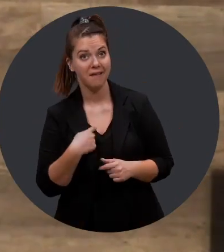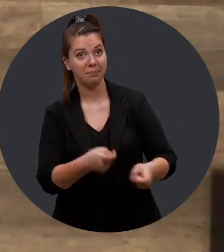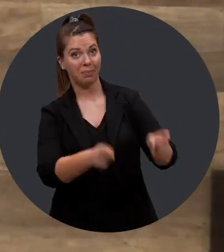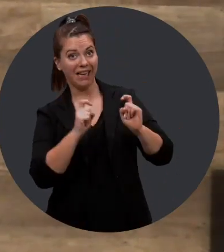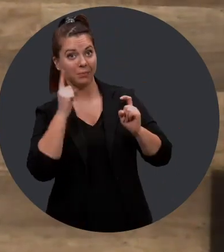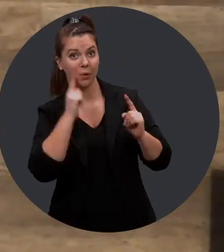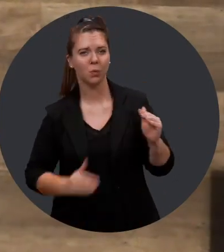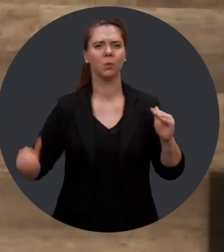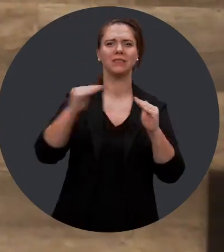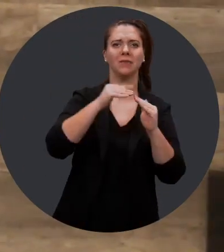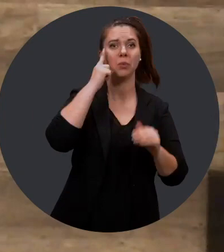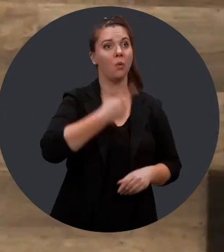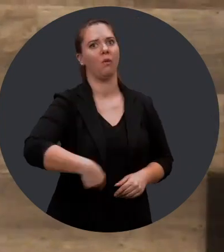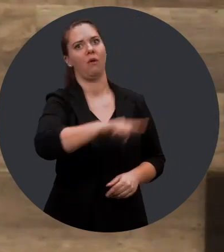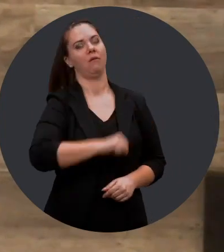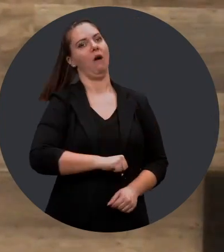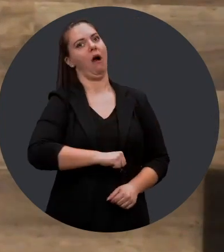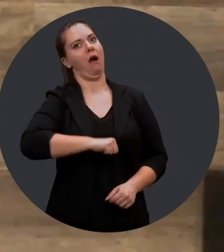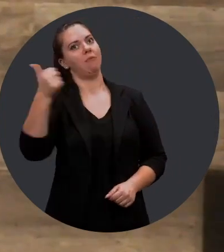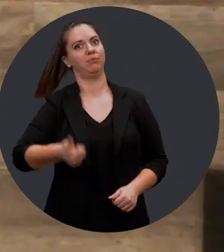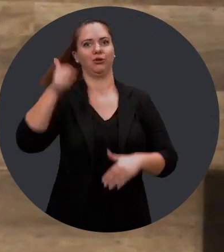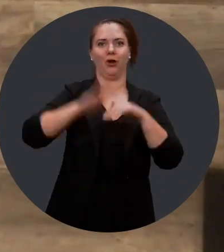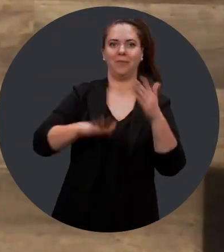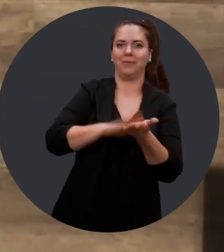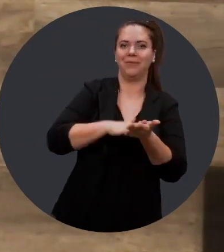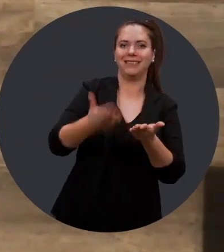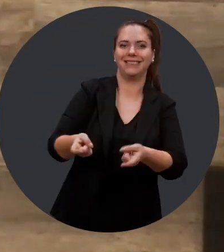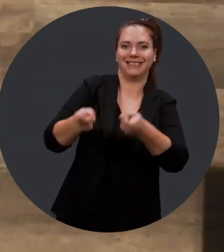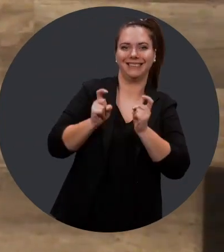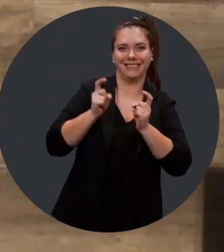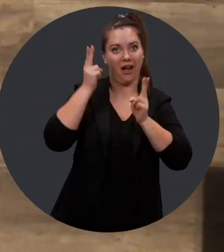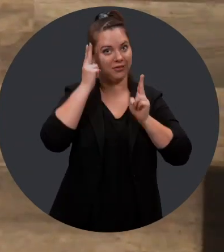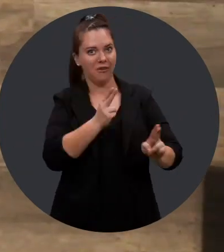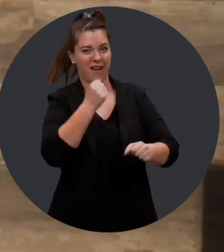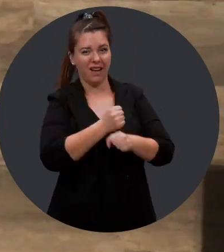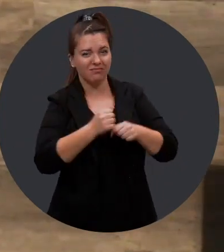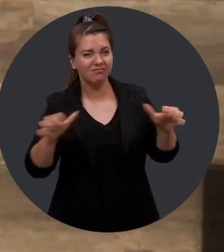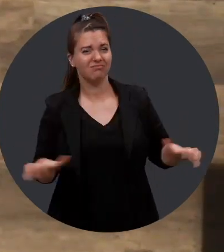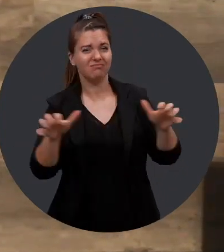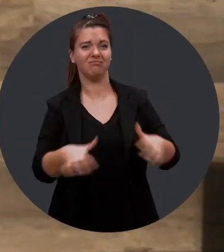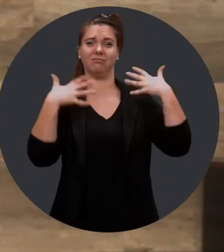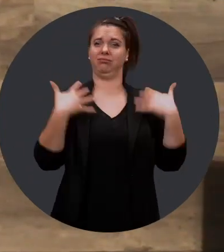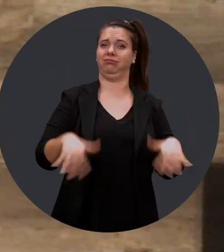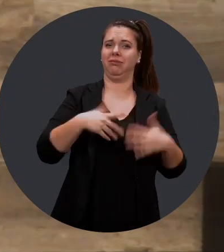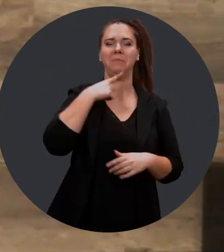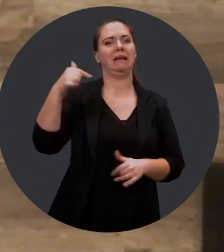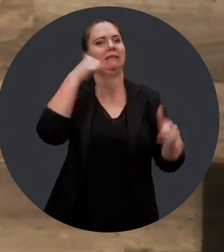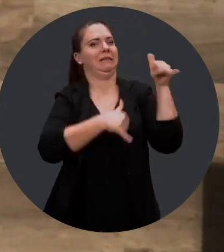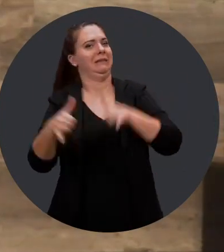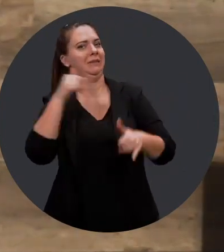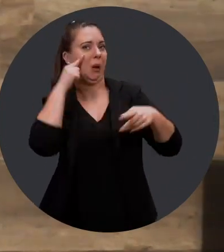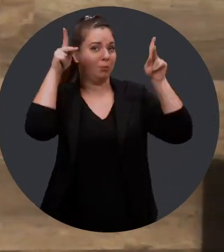Recevoir le prix à part entière nous rend très fiers. C'est plus qu'une récompense, c'est la reconnaissance du travail